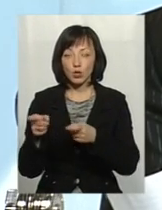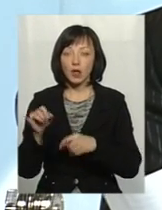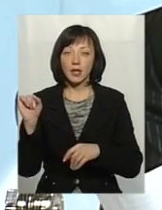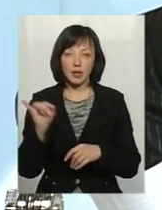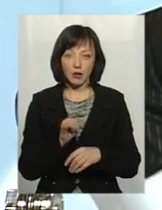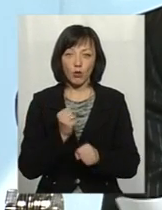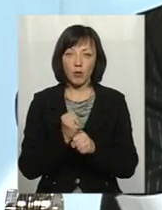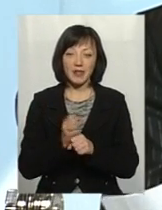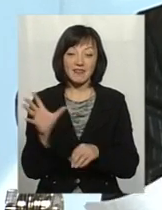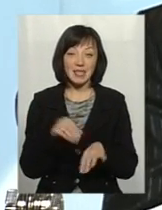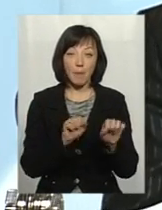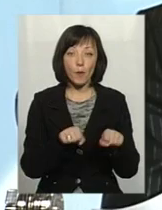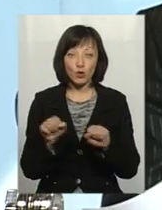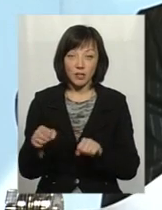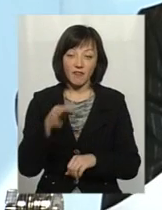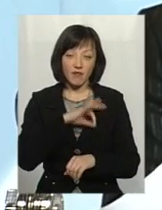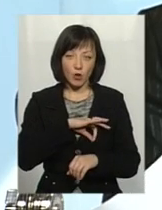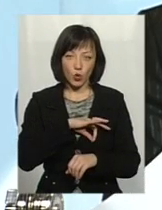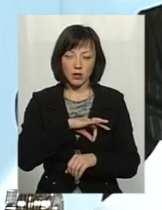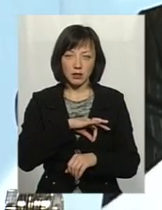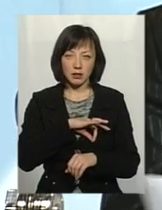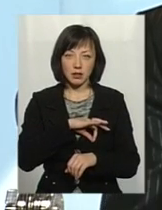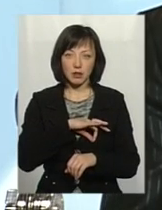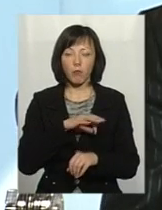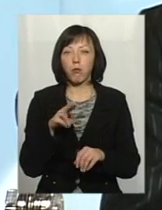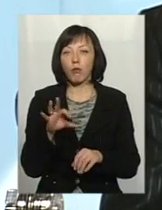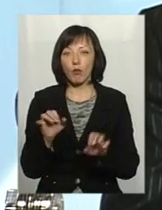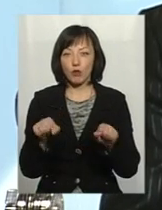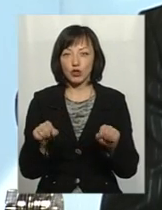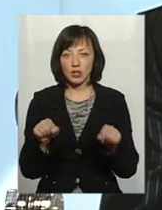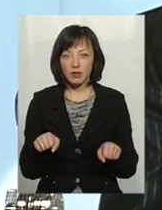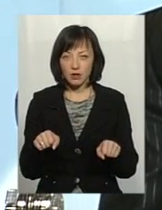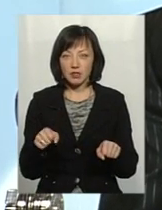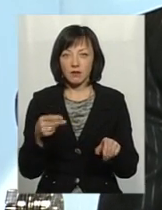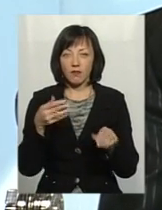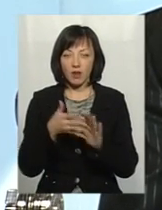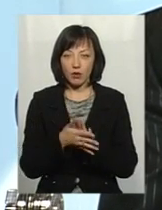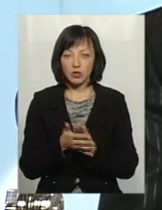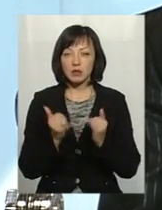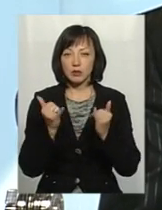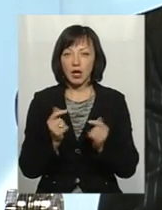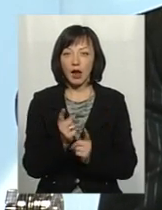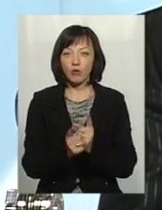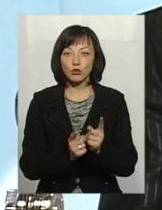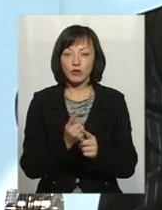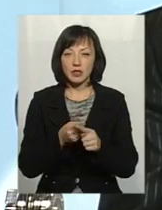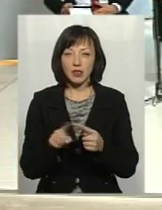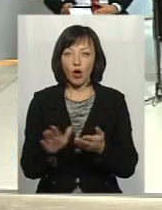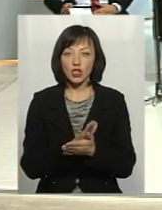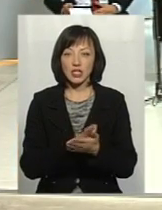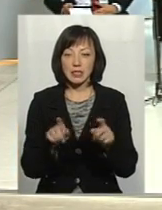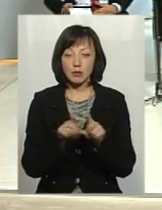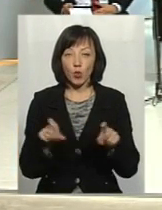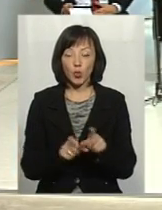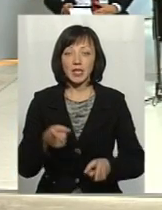зробити все можливе, щоб використати і по можливості пустити і для того, щоб реконструвати ці очисні споруди.